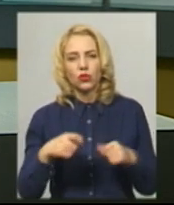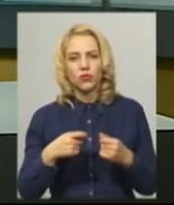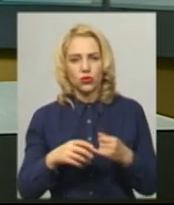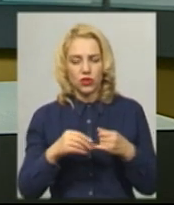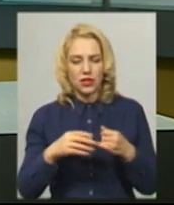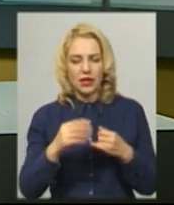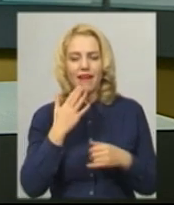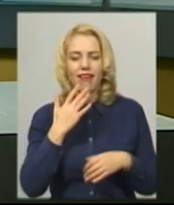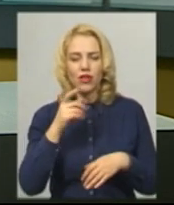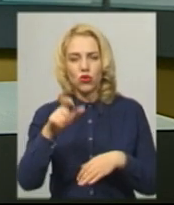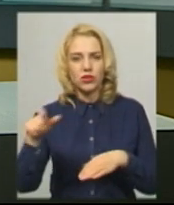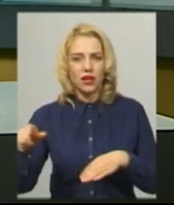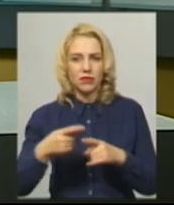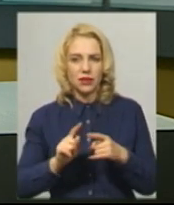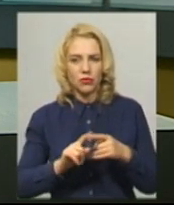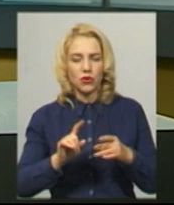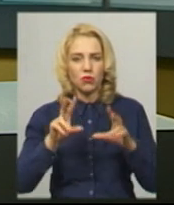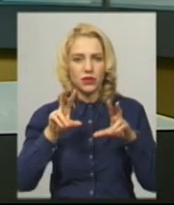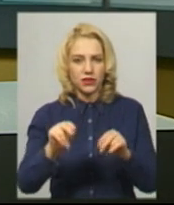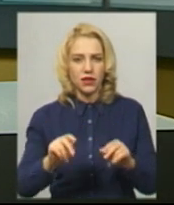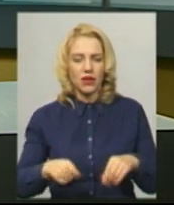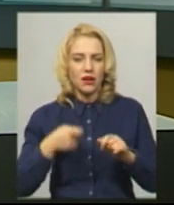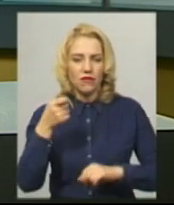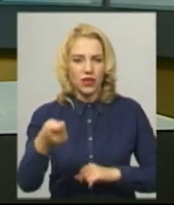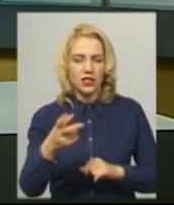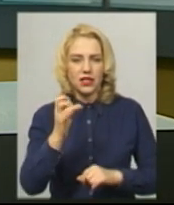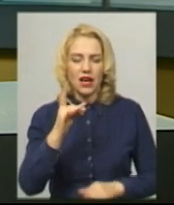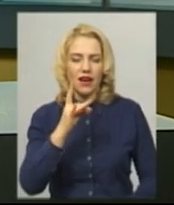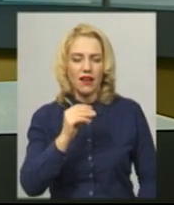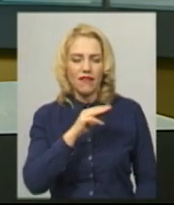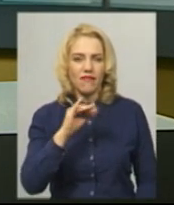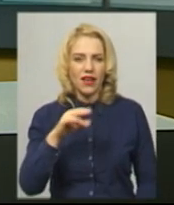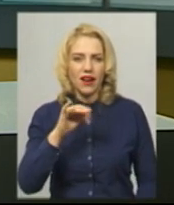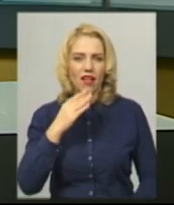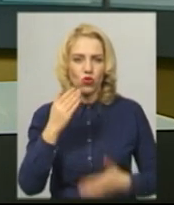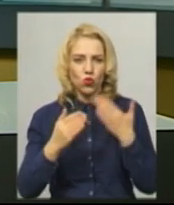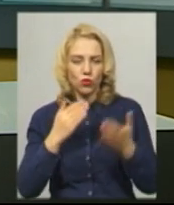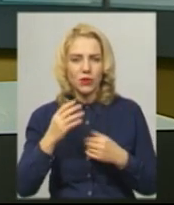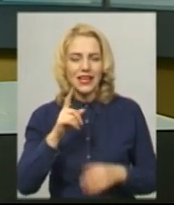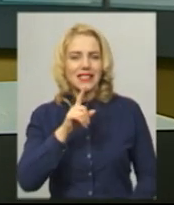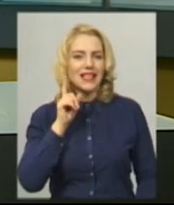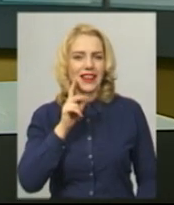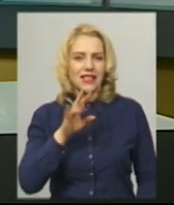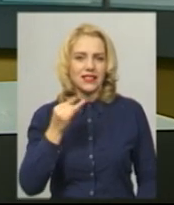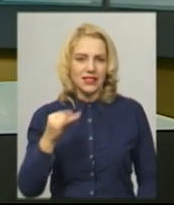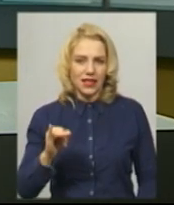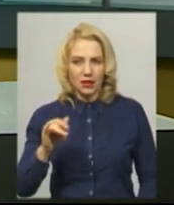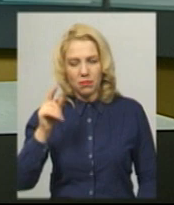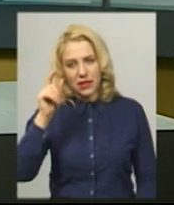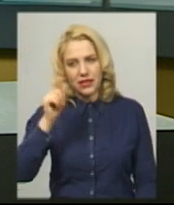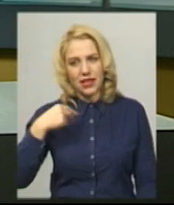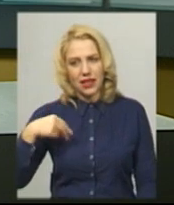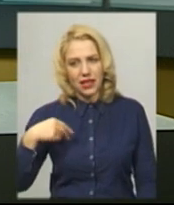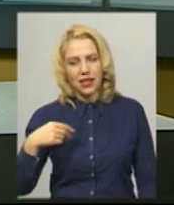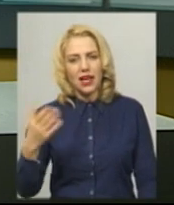іноземцям пообіцяв винести на всеукраїнський референдум Володимир Зеленський. Про це сказав у відеозверненні, яке опублікував на каналі,